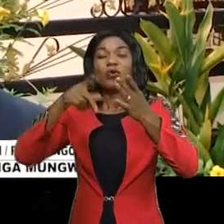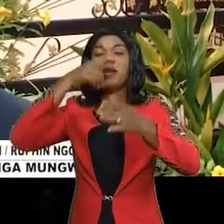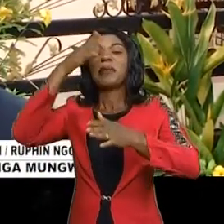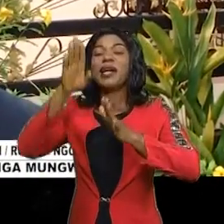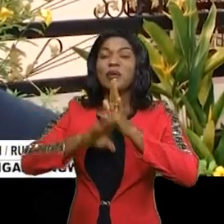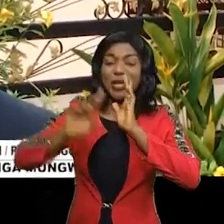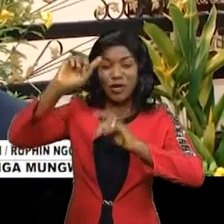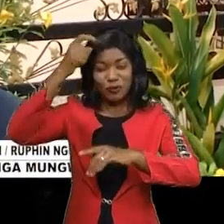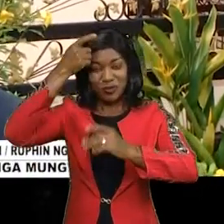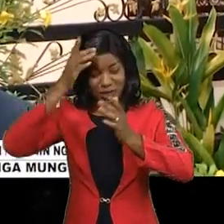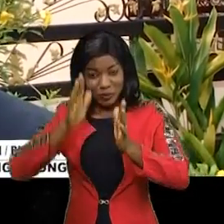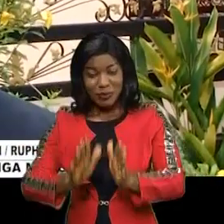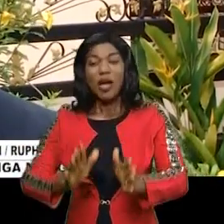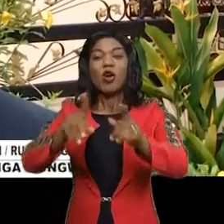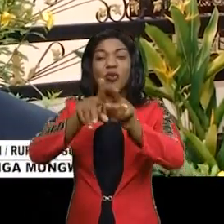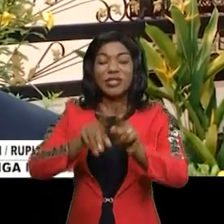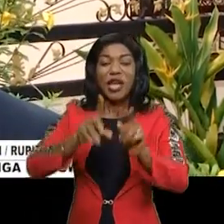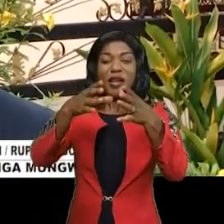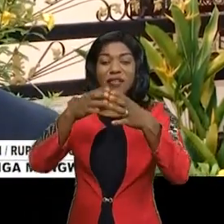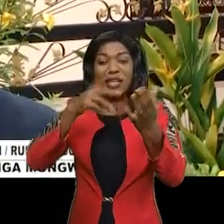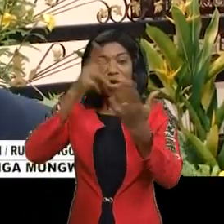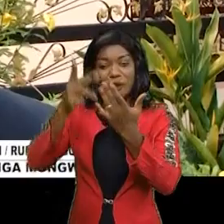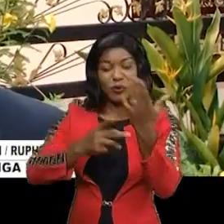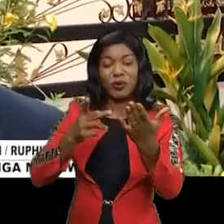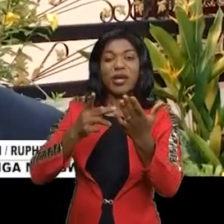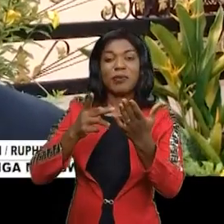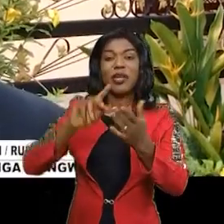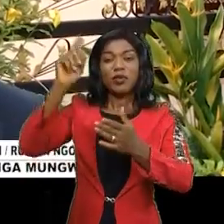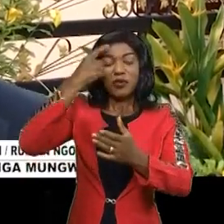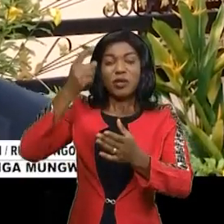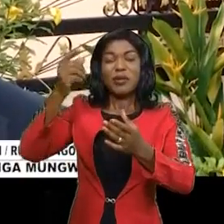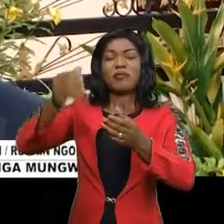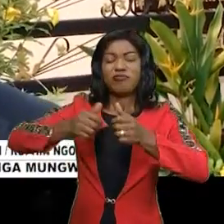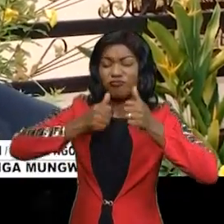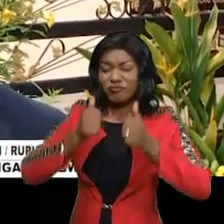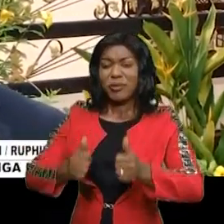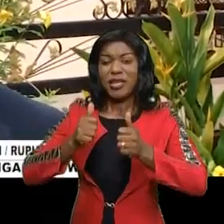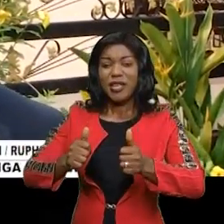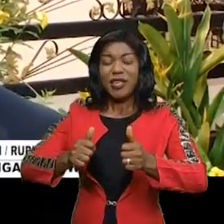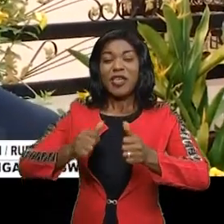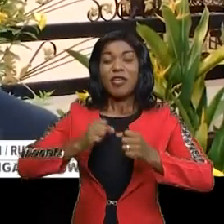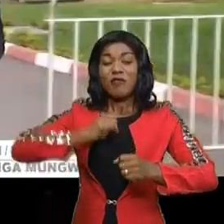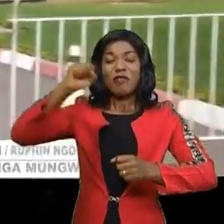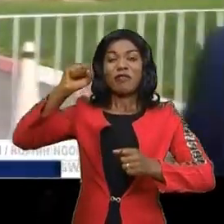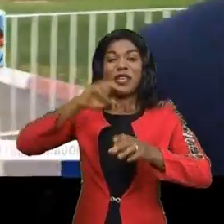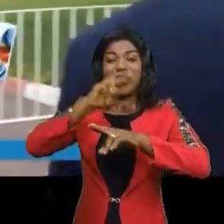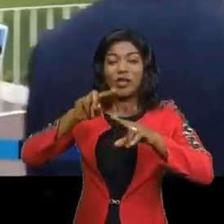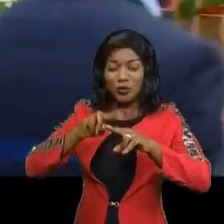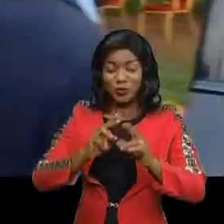seulement avec le gouvernement, mais avec un programme de gouvernement enrichi par toutes ces forces vives de la nation que nous avons reçues.